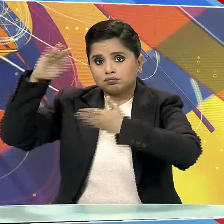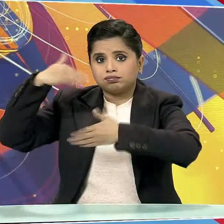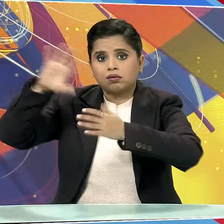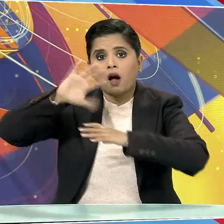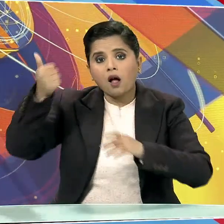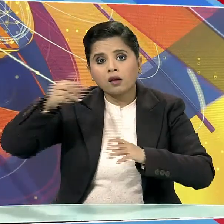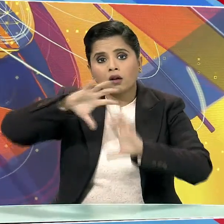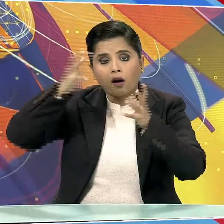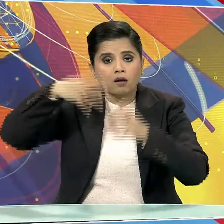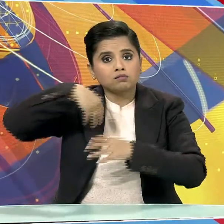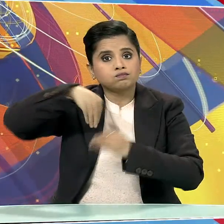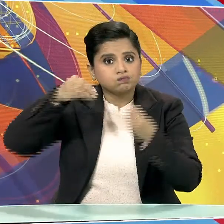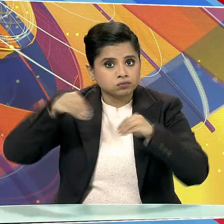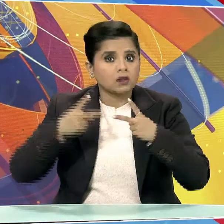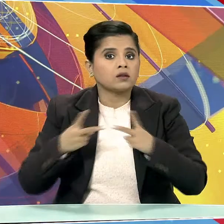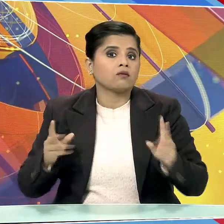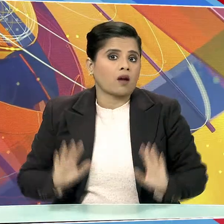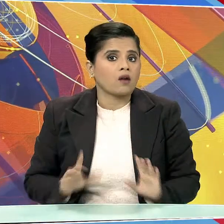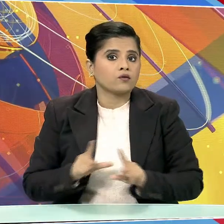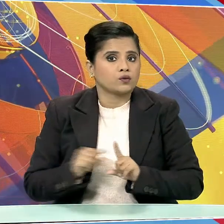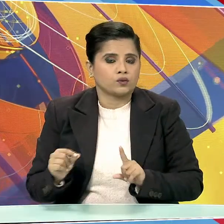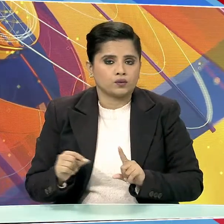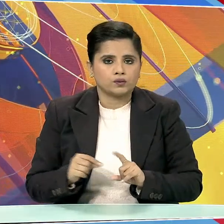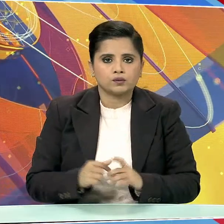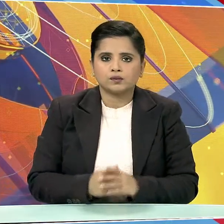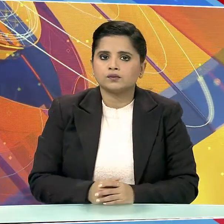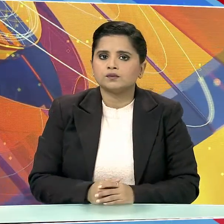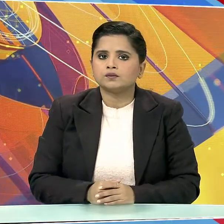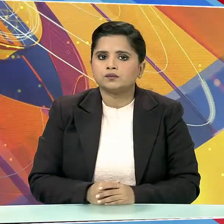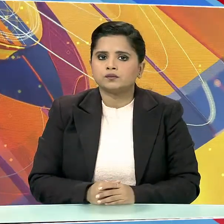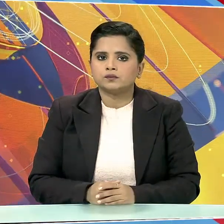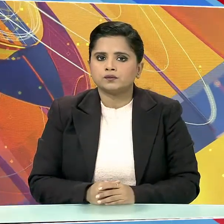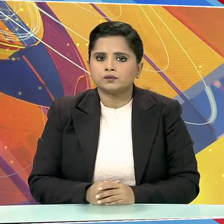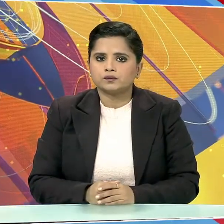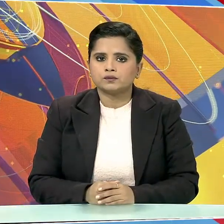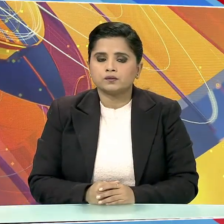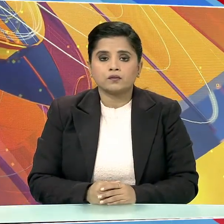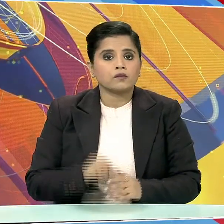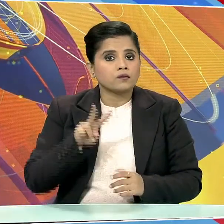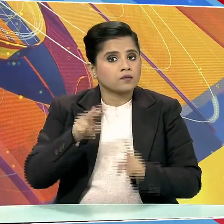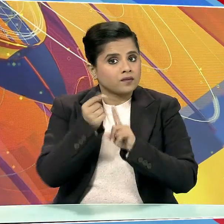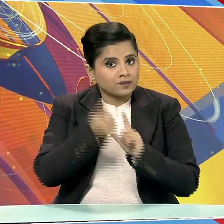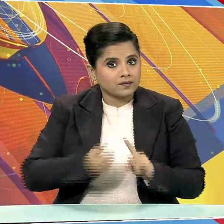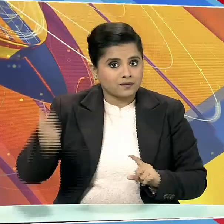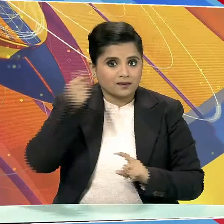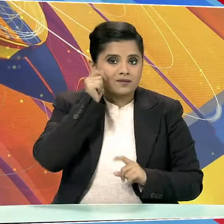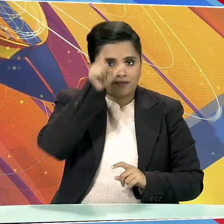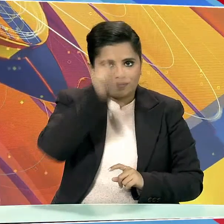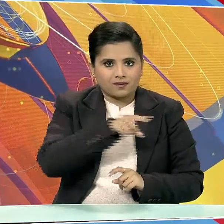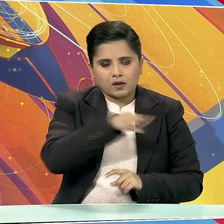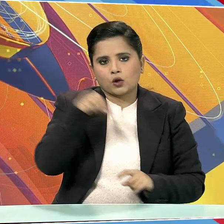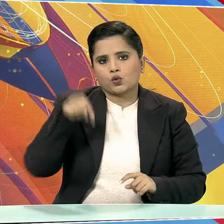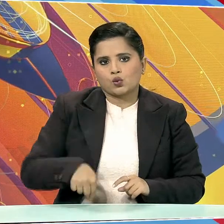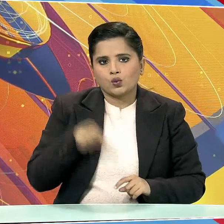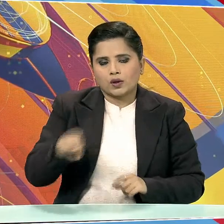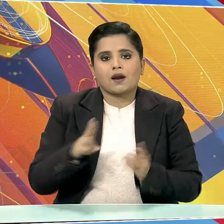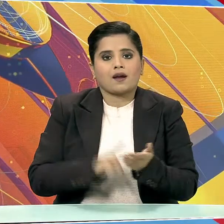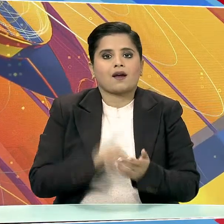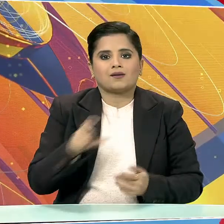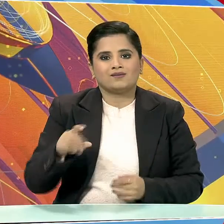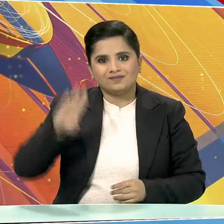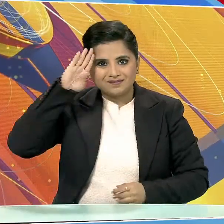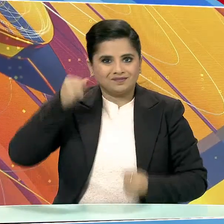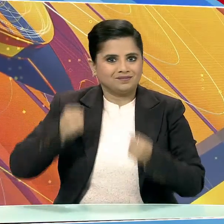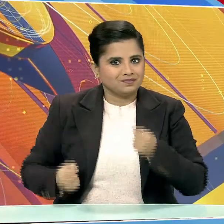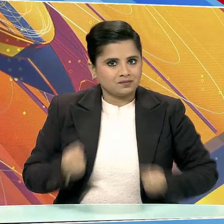उपराष्टपती जगदीब धनकर ने आज एंसी